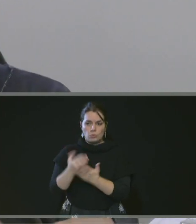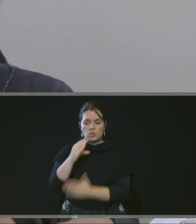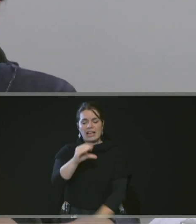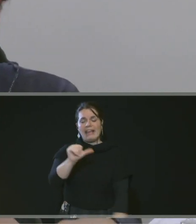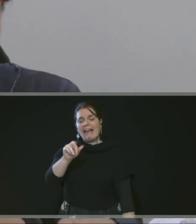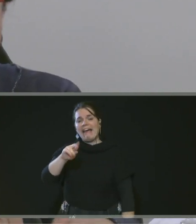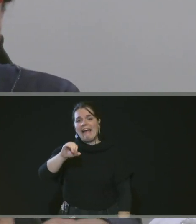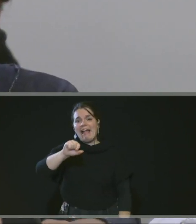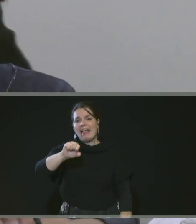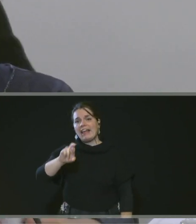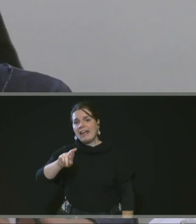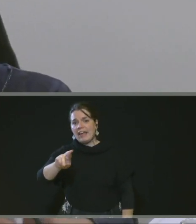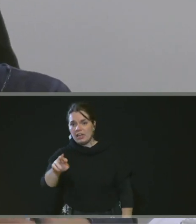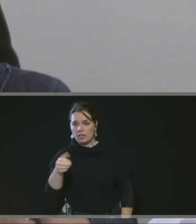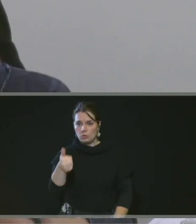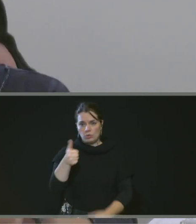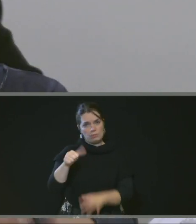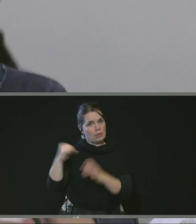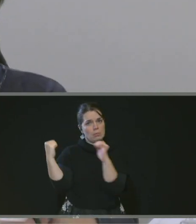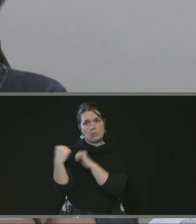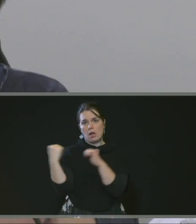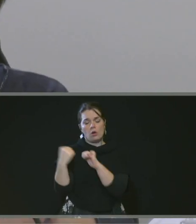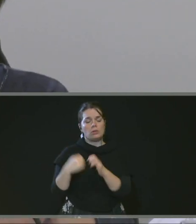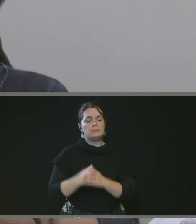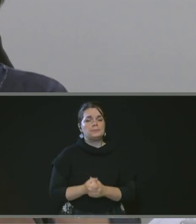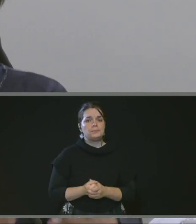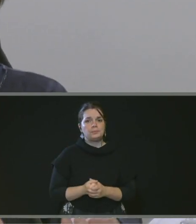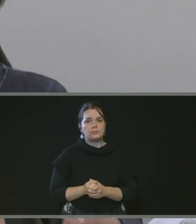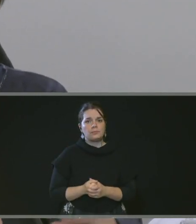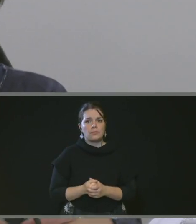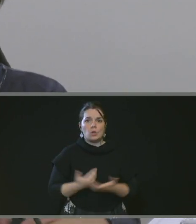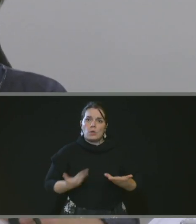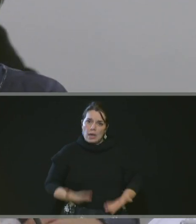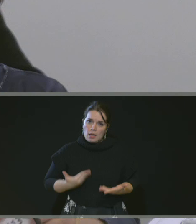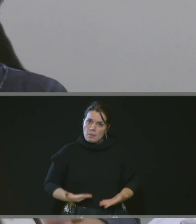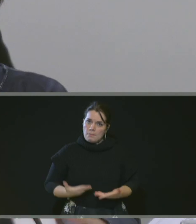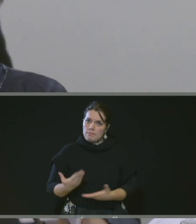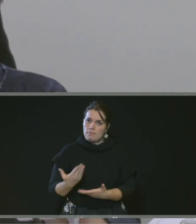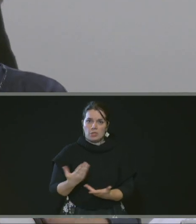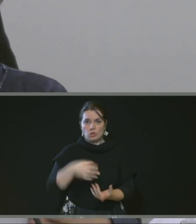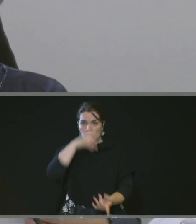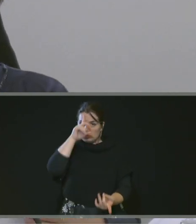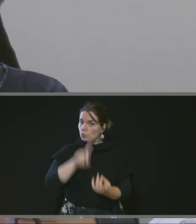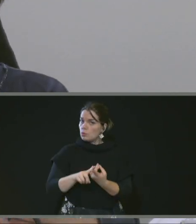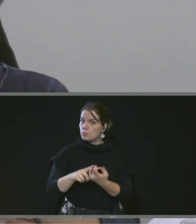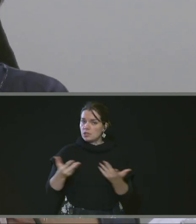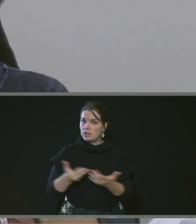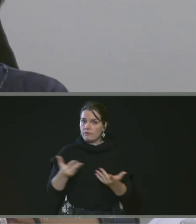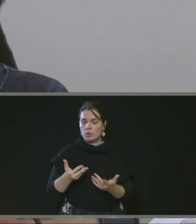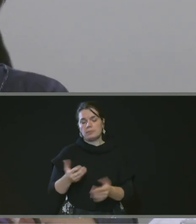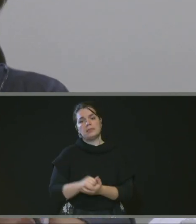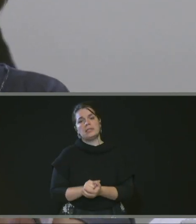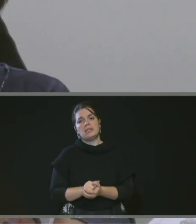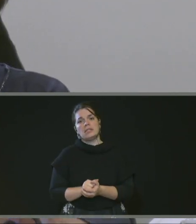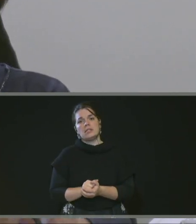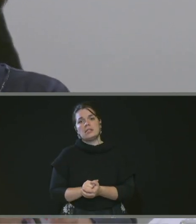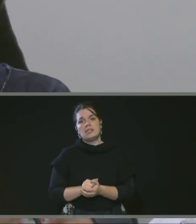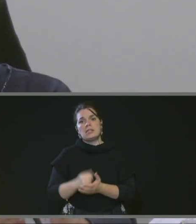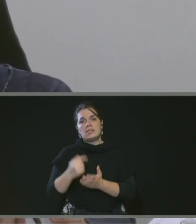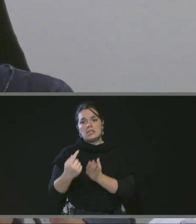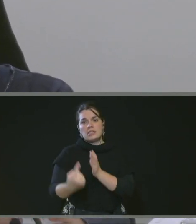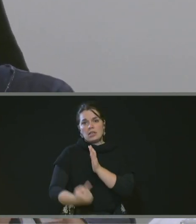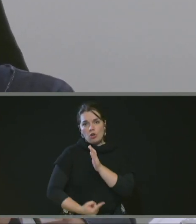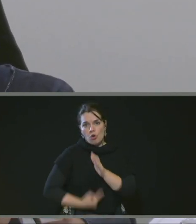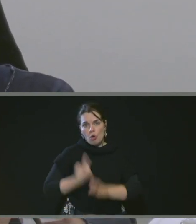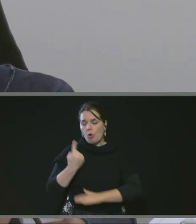Et donc cette délibération vous propose d'acquérir de la SCI Renaissance l'ensemble immobilier